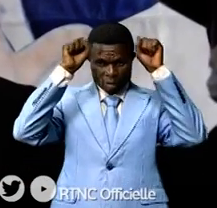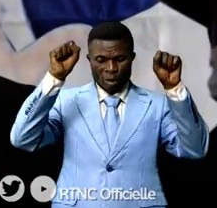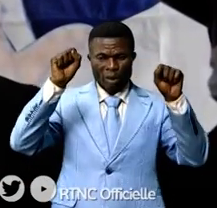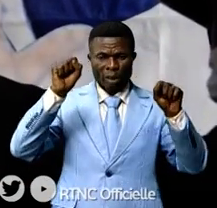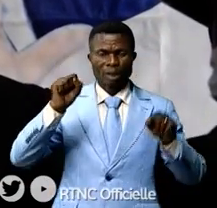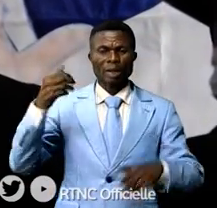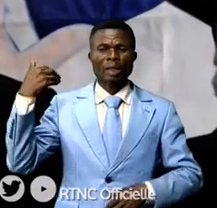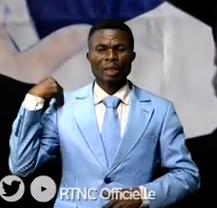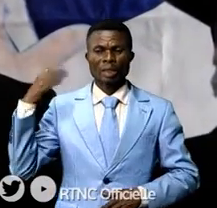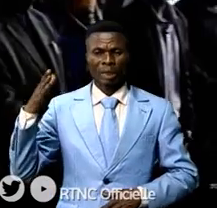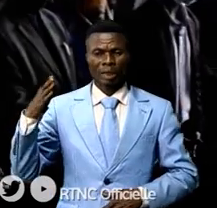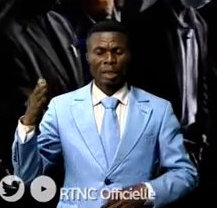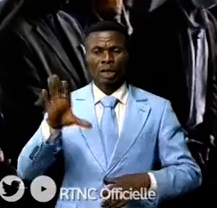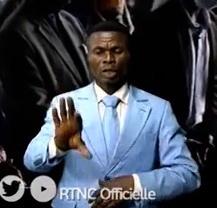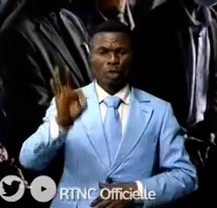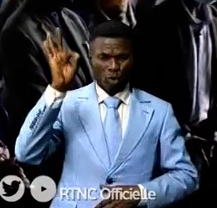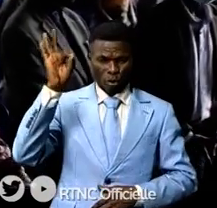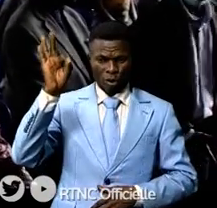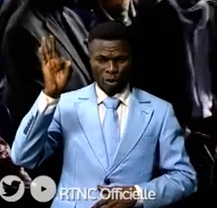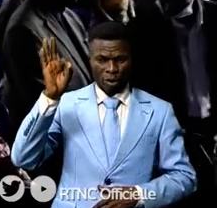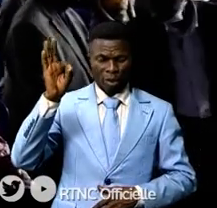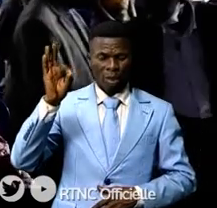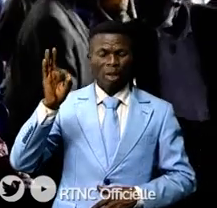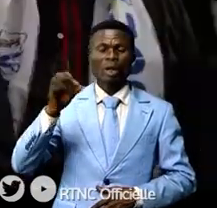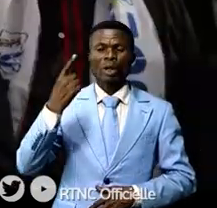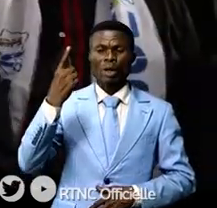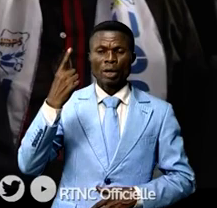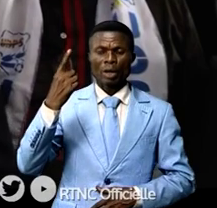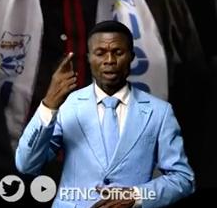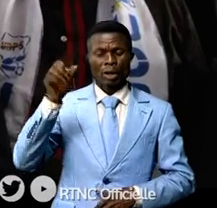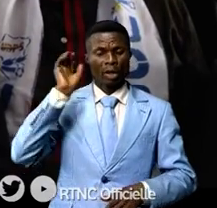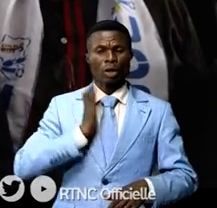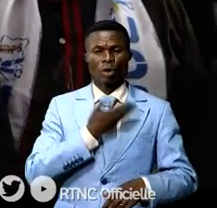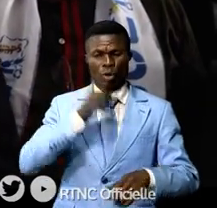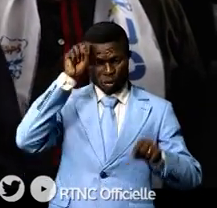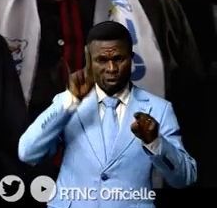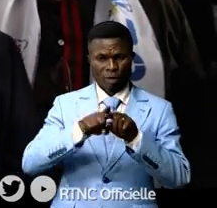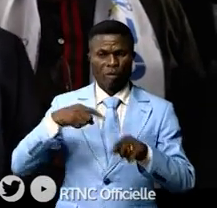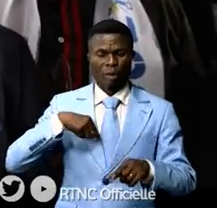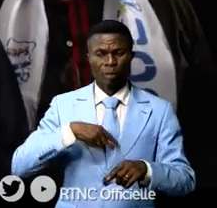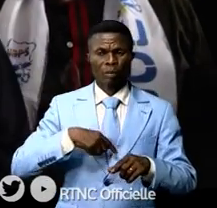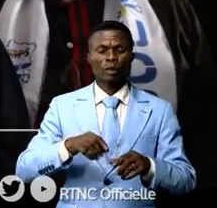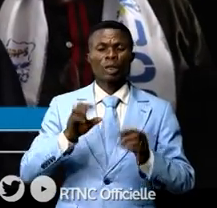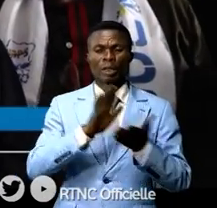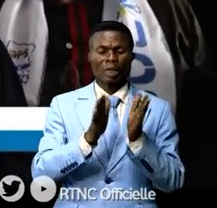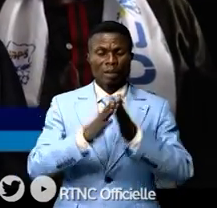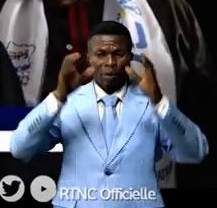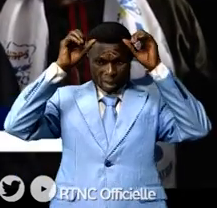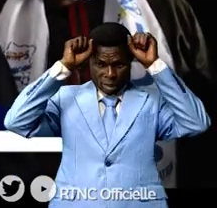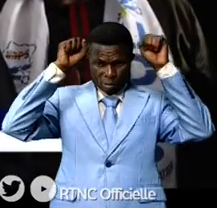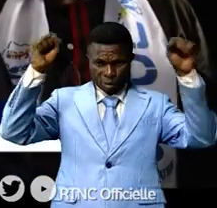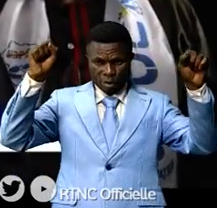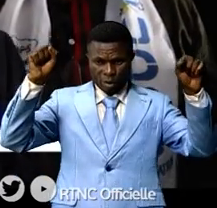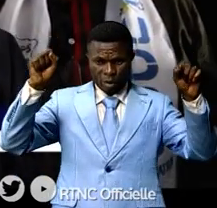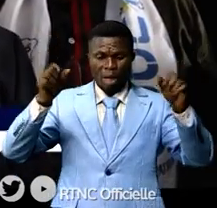pour avoir été désigné par ses pairs africains pour présider au destiné